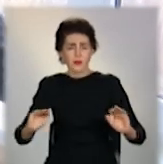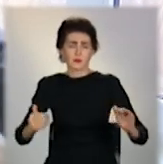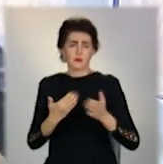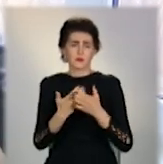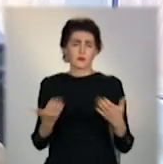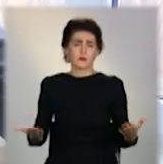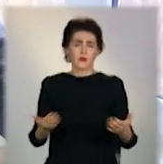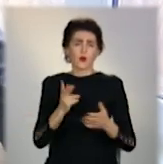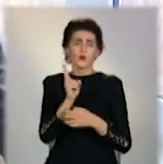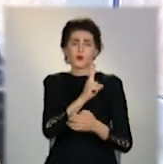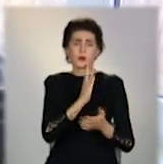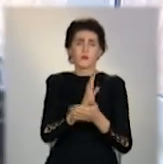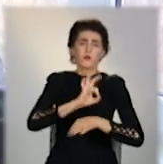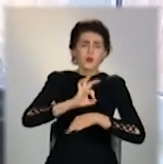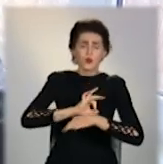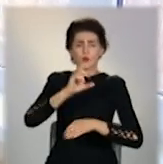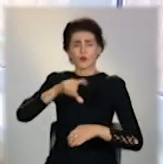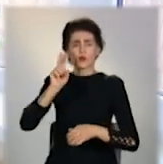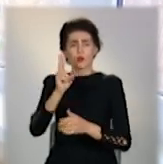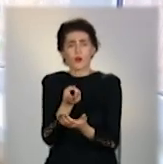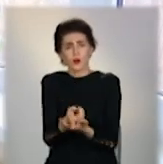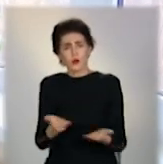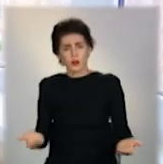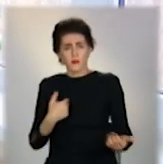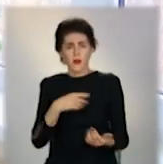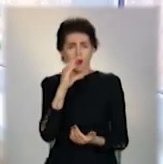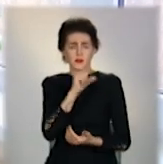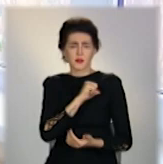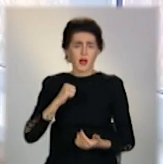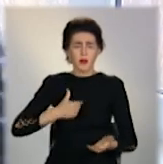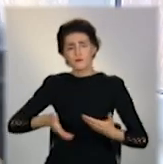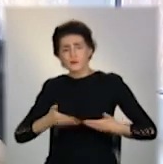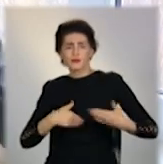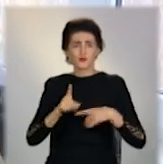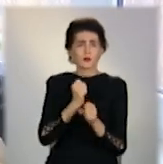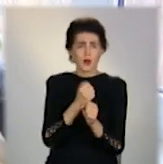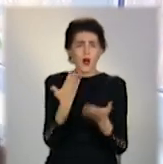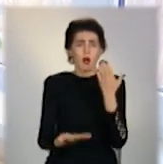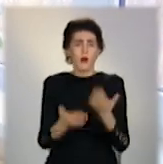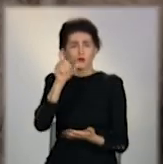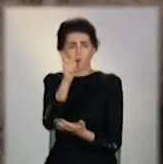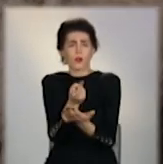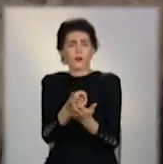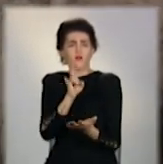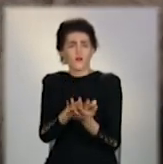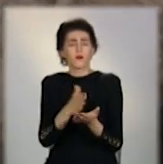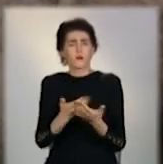кого-то є якісь больні люди, які лежать. Ми-то хоч передвигаємося, якщо людина лежить, то, звісно, йому дуже холодно.